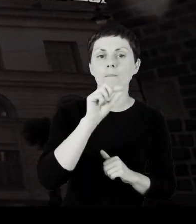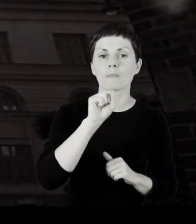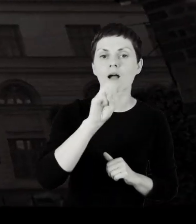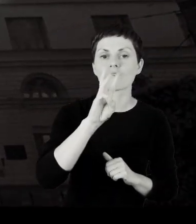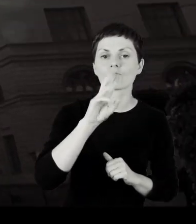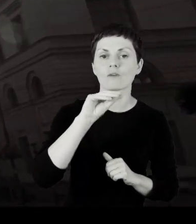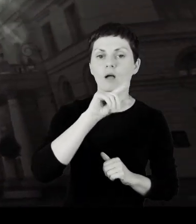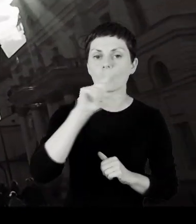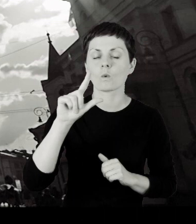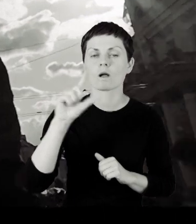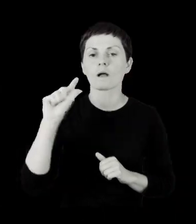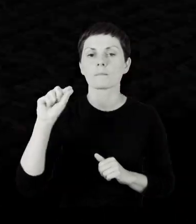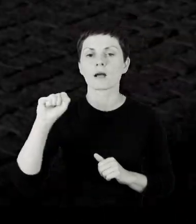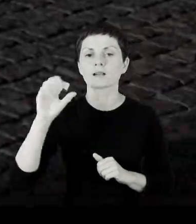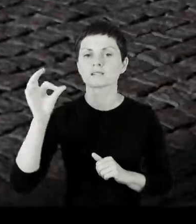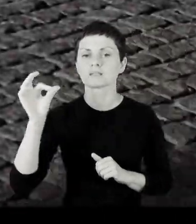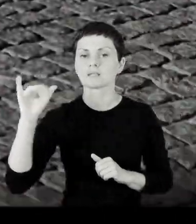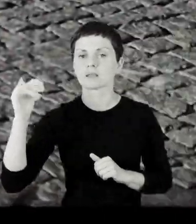Paweł Passini.